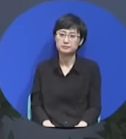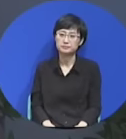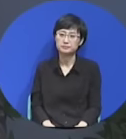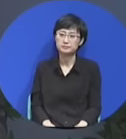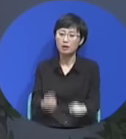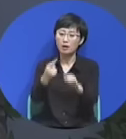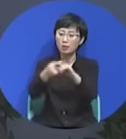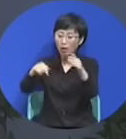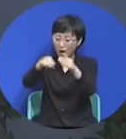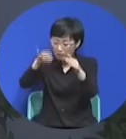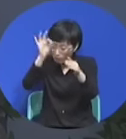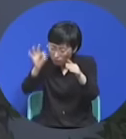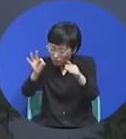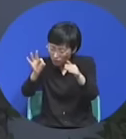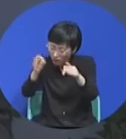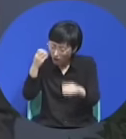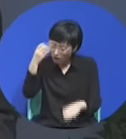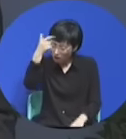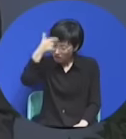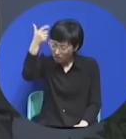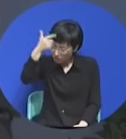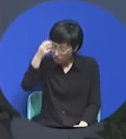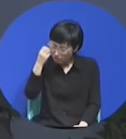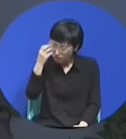교회 안에 이상한 영이 들어왔 겁니다.